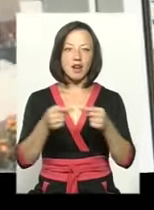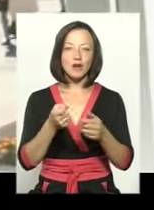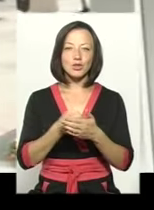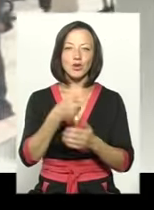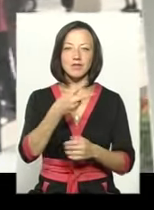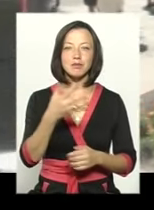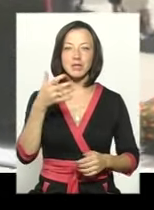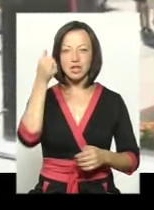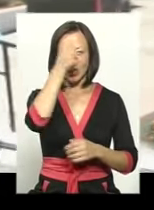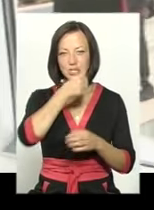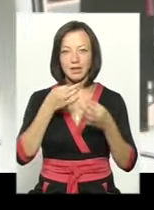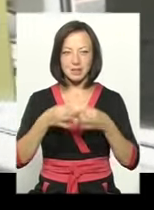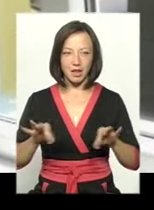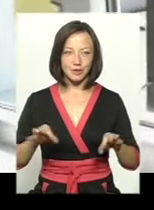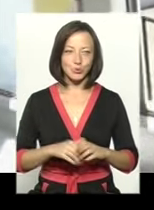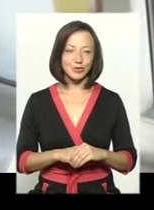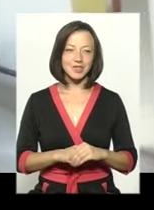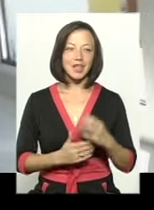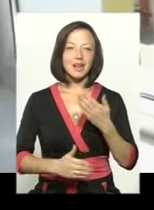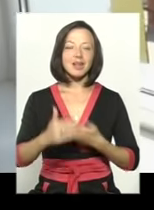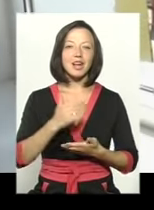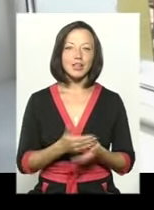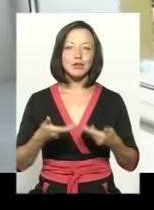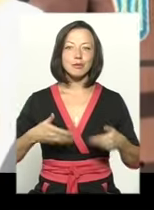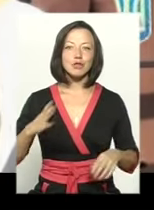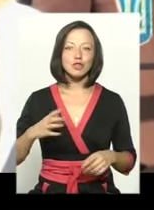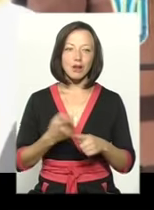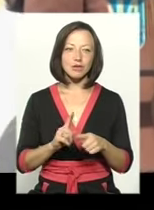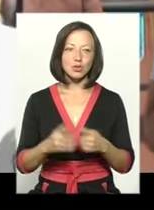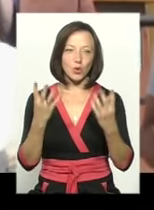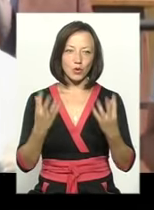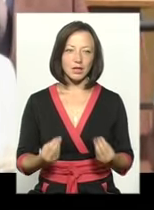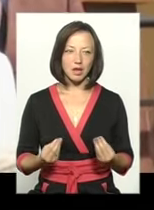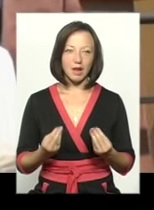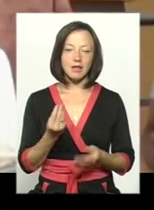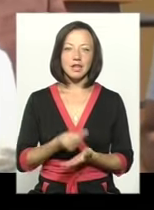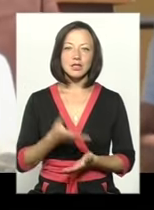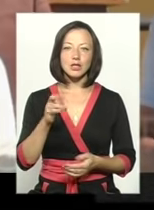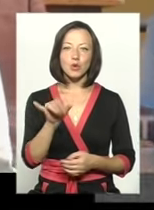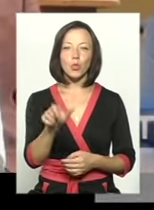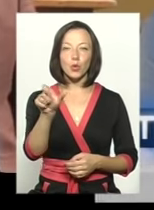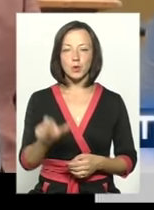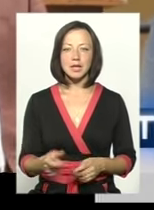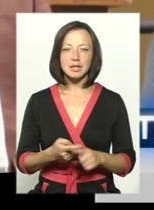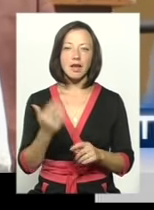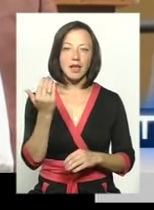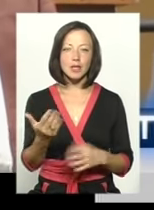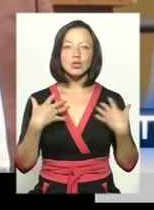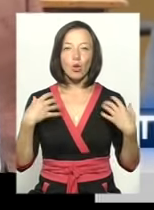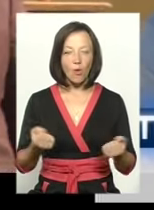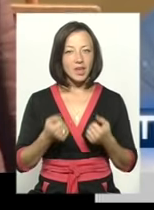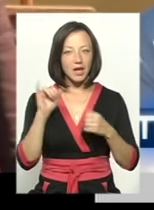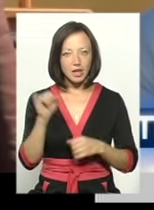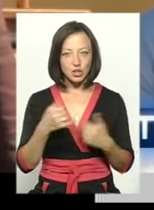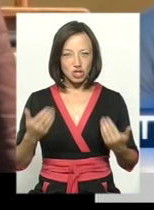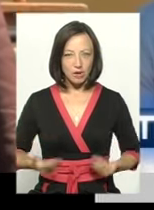-річчя незалежності. Нарешті ми дочекалися цього дня. Найцінніше у людини – це її здоров'я і життя.